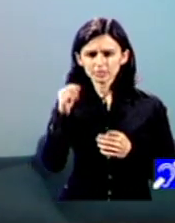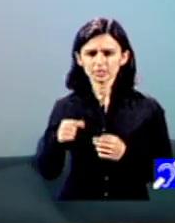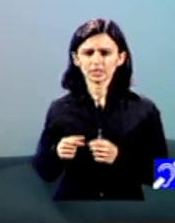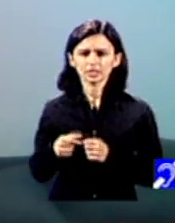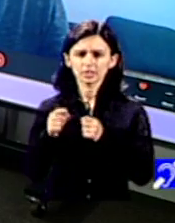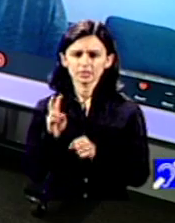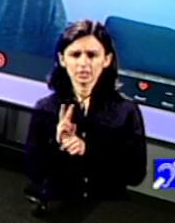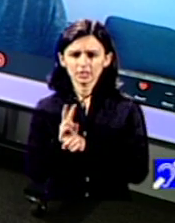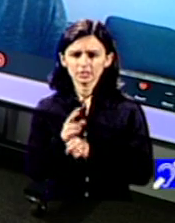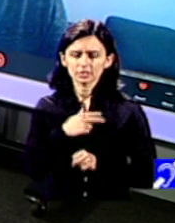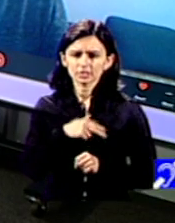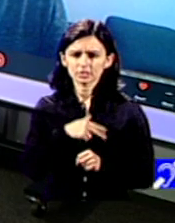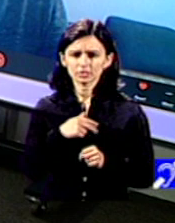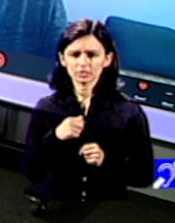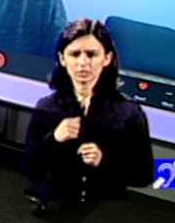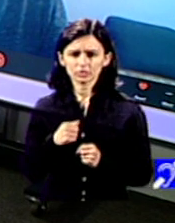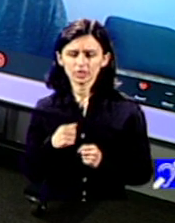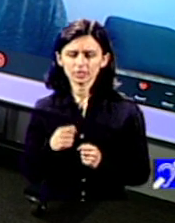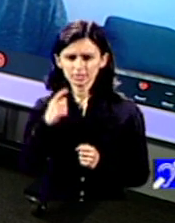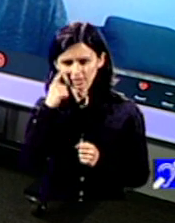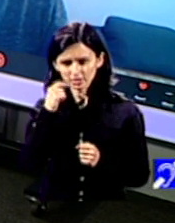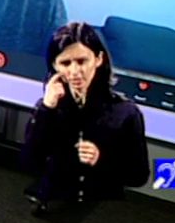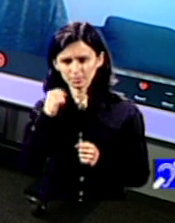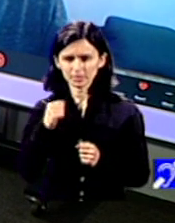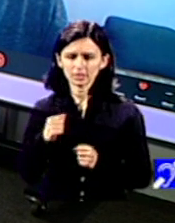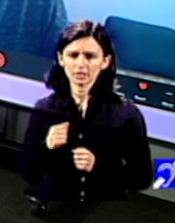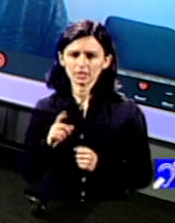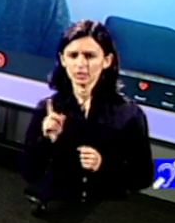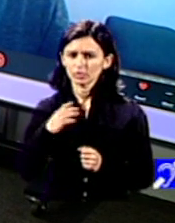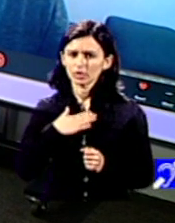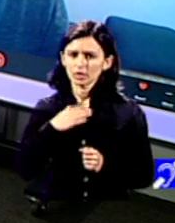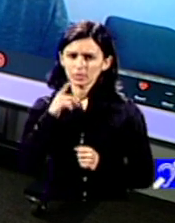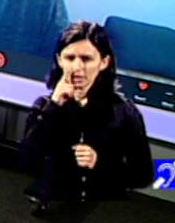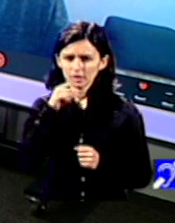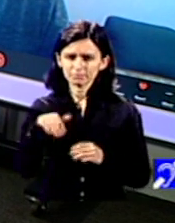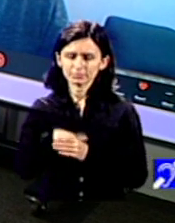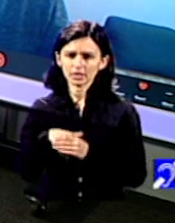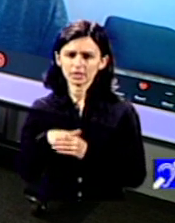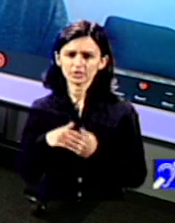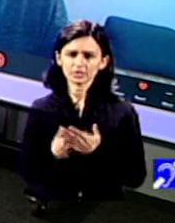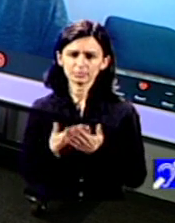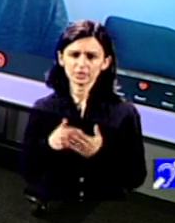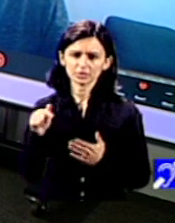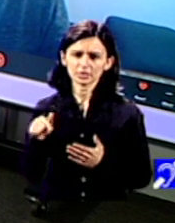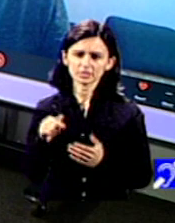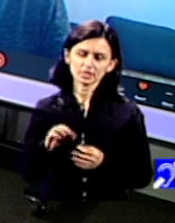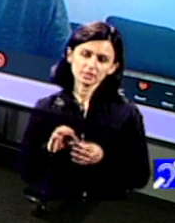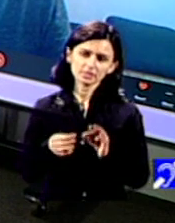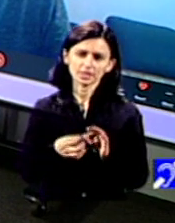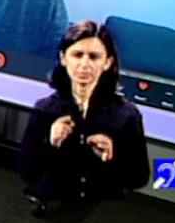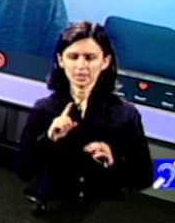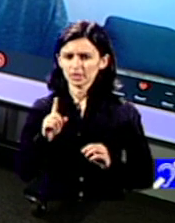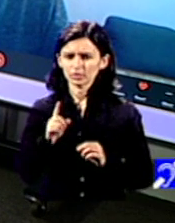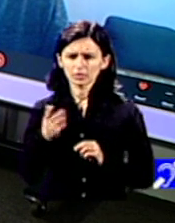se plângă de exemplu nu au oameni suficienți pentru asta asta înseamnă că nu au fost confruntați cu